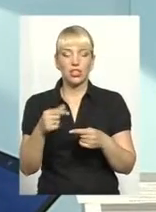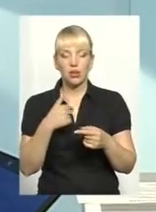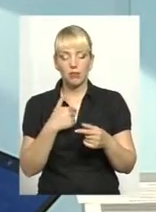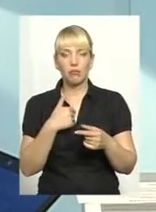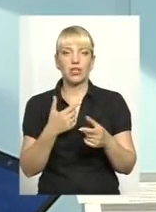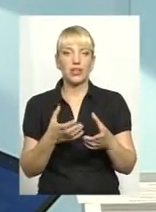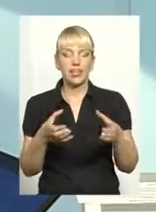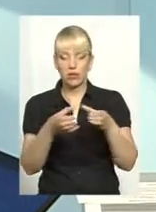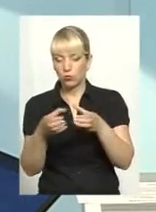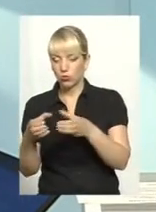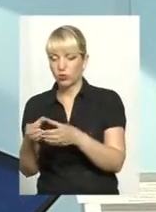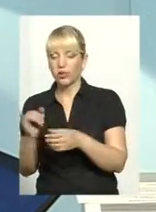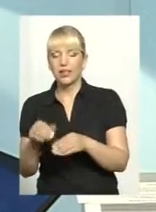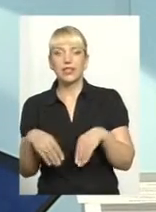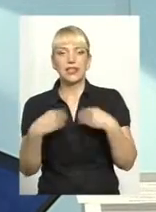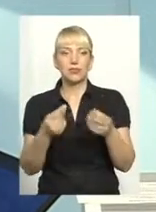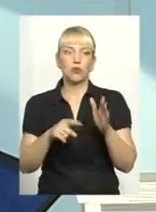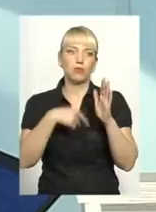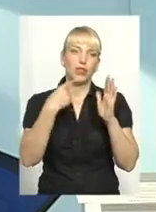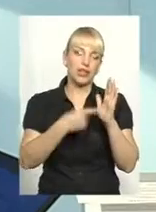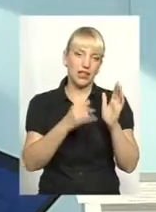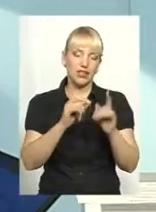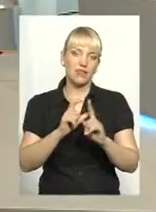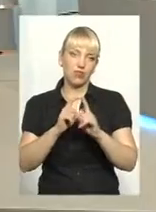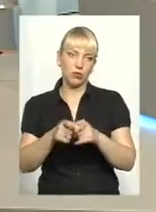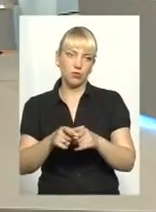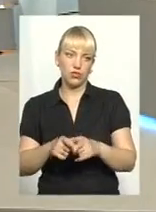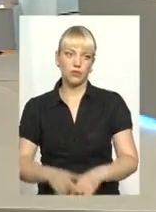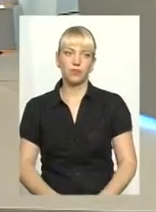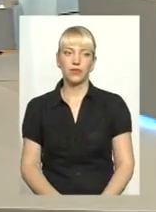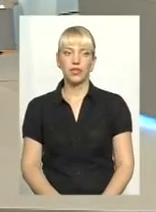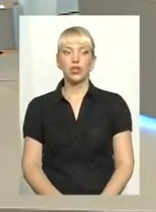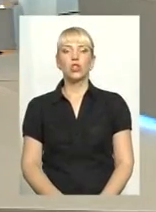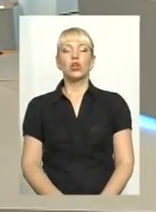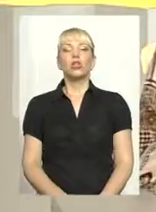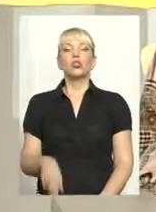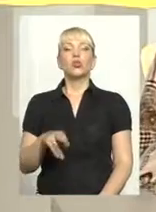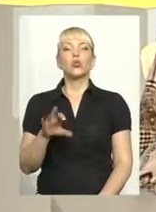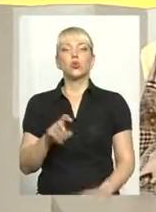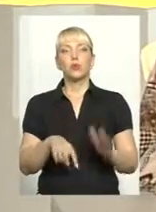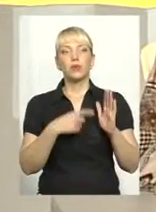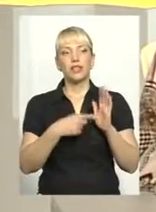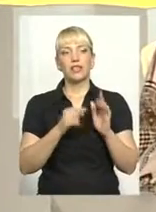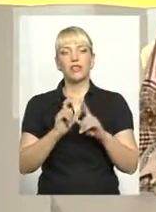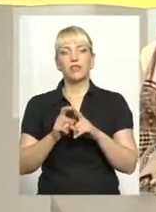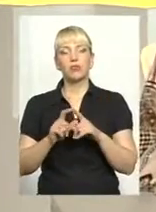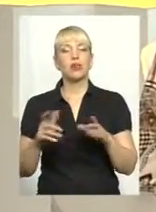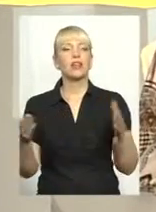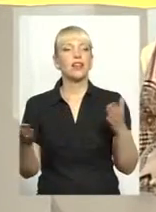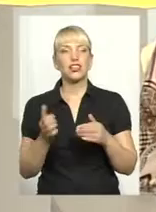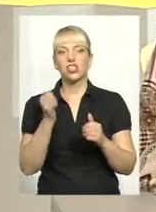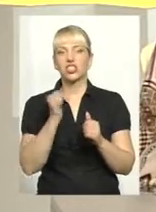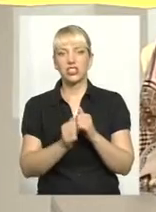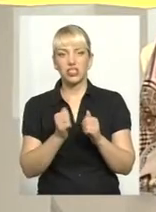і надамо запитання-відповіді. Тобто, до речі, стосовно запитання-відповідей, яке найчастіше